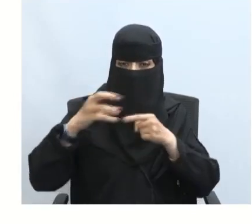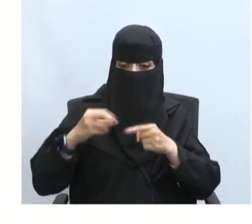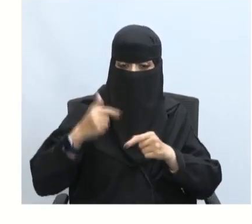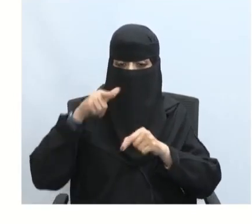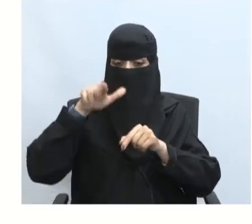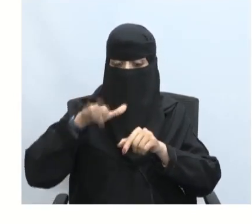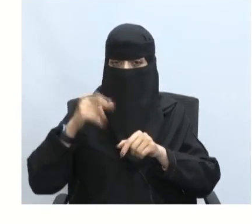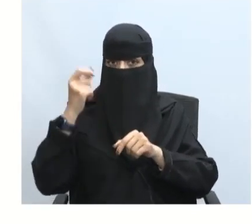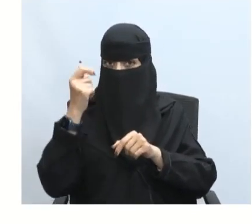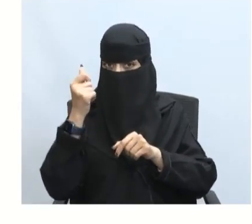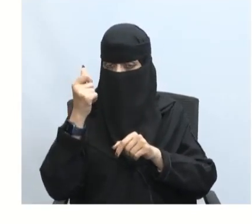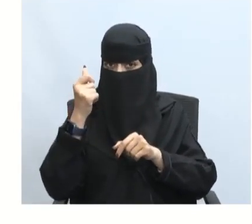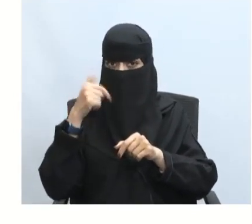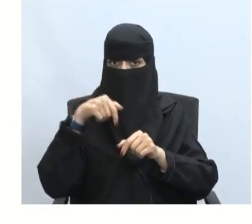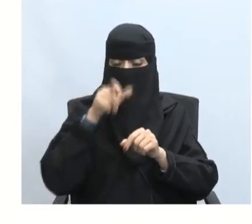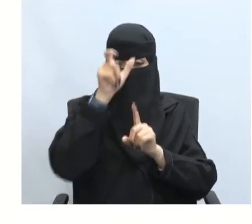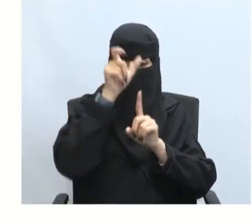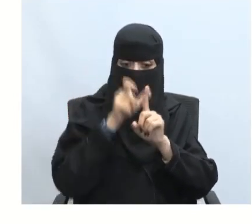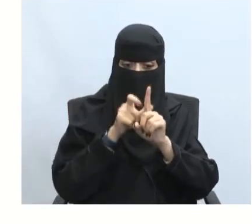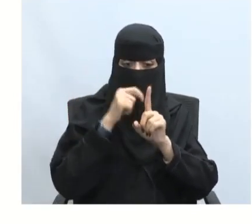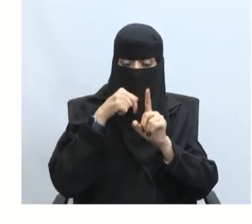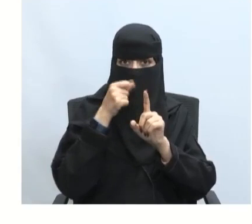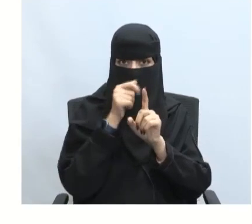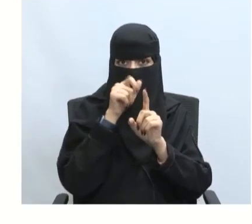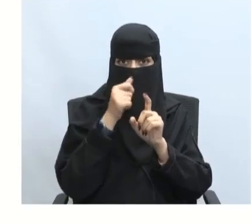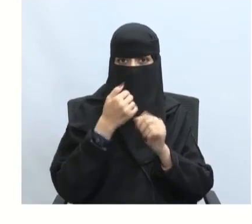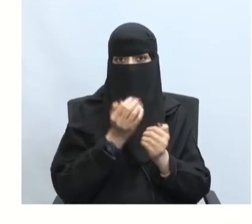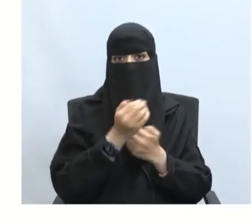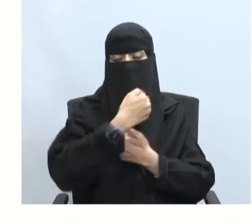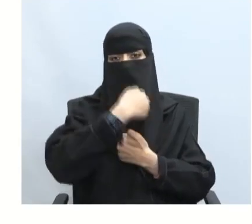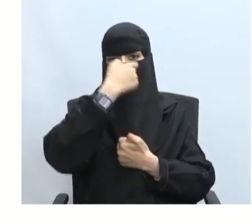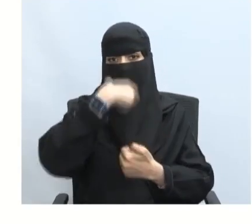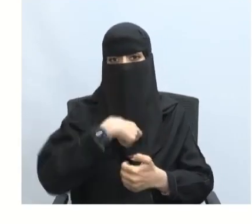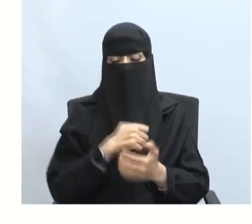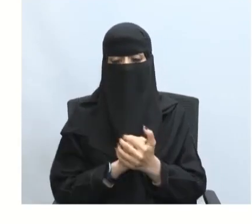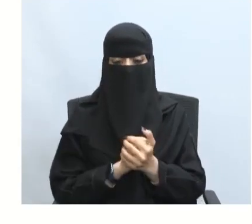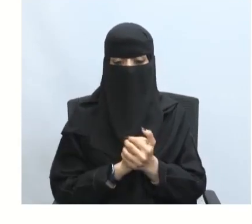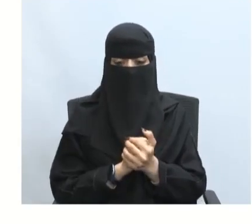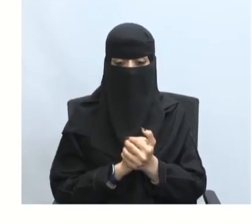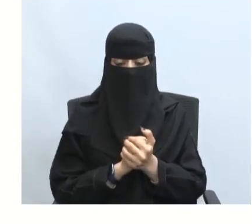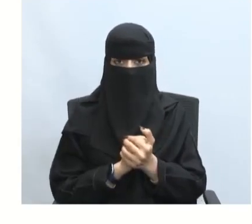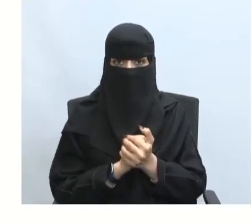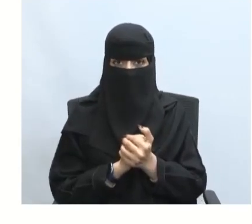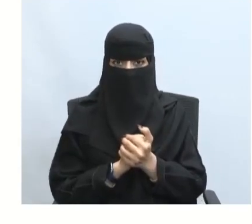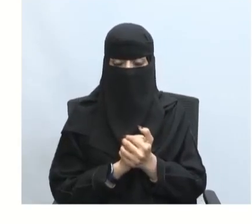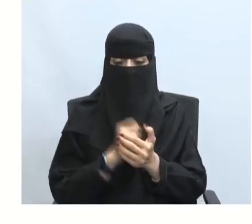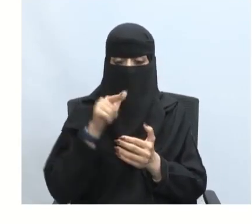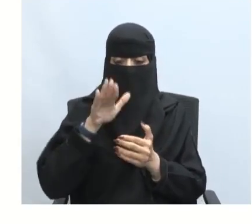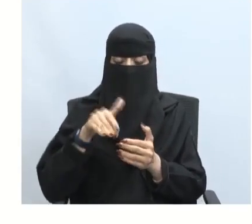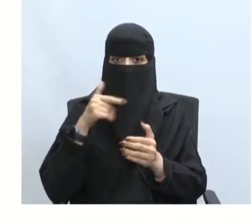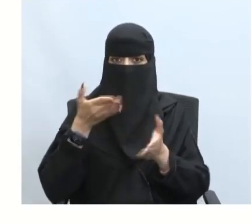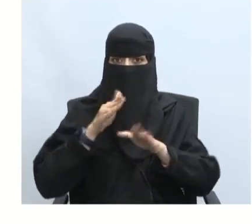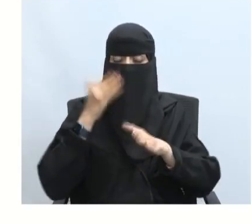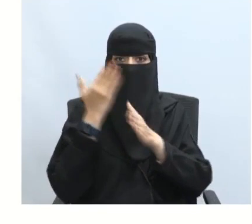ما هي هذه الخسائر؟ خسائر مالية وخسائر مادية وبشرية ونفسية